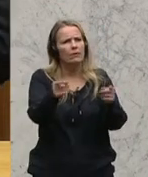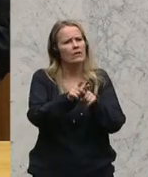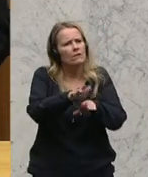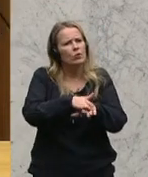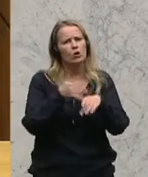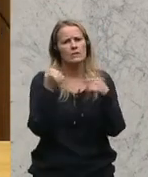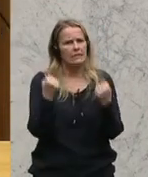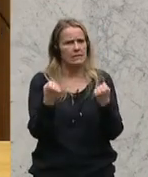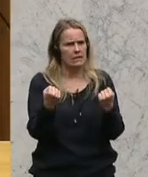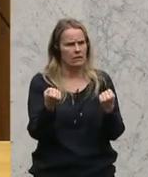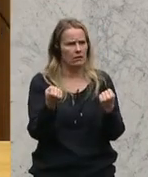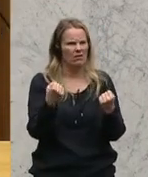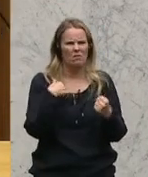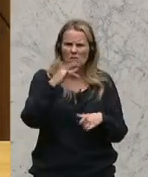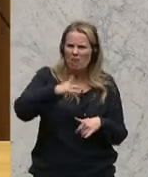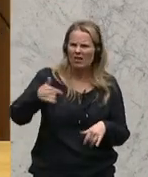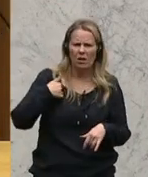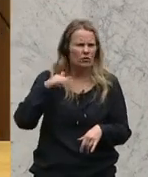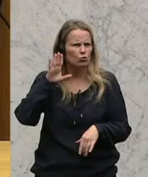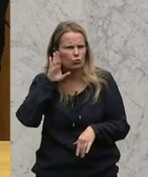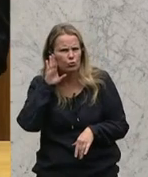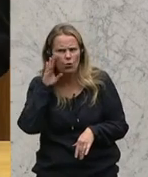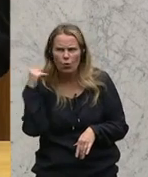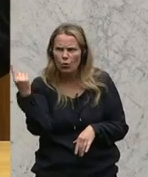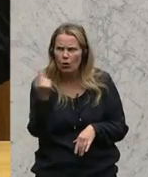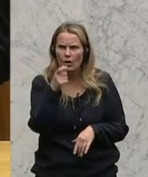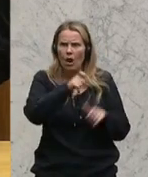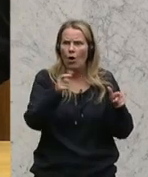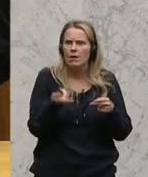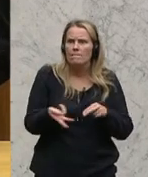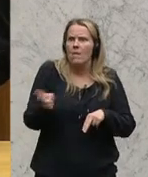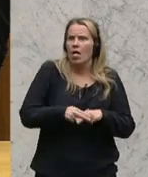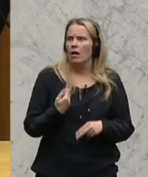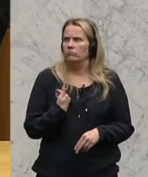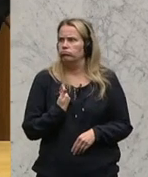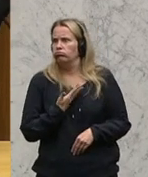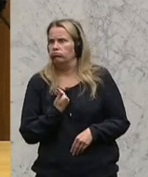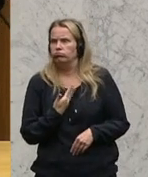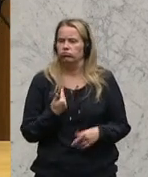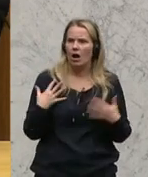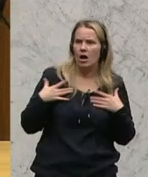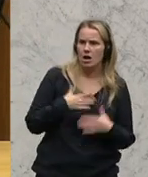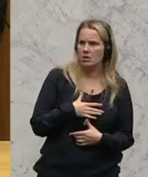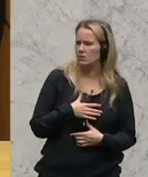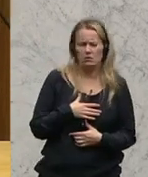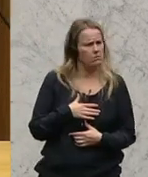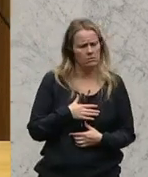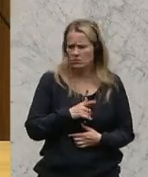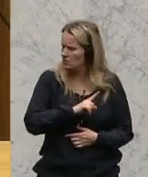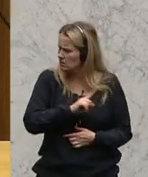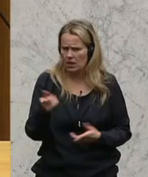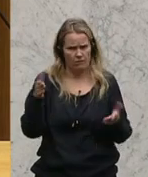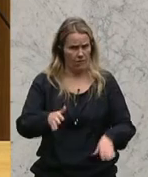und wenn man da manchen zuhört, glaube ich, würde die Leute verunsichern. Und das ist auf gar keinen Fall